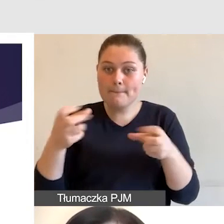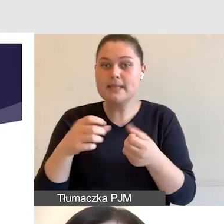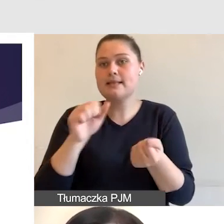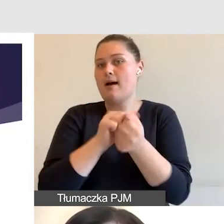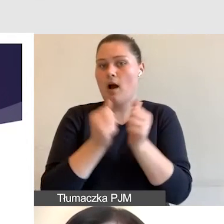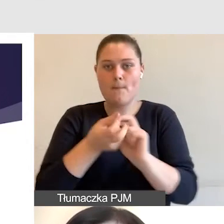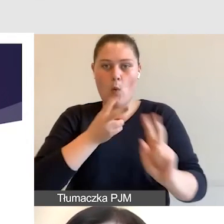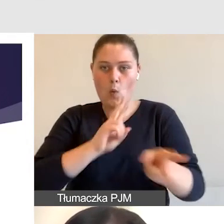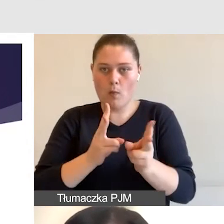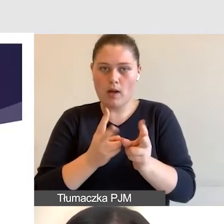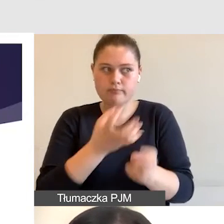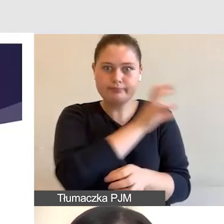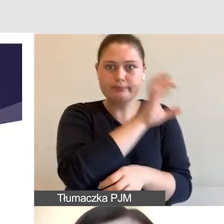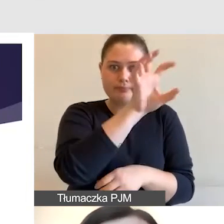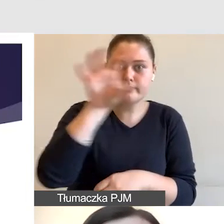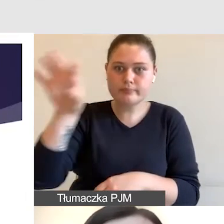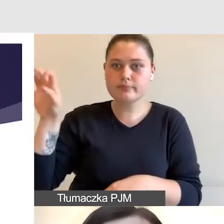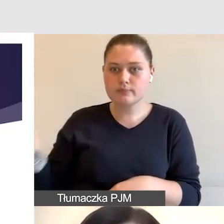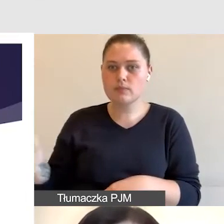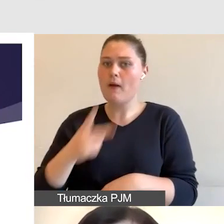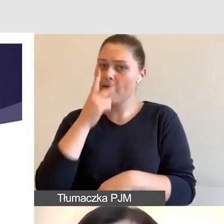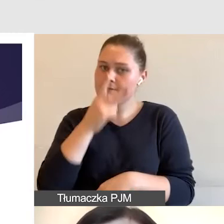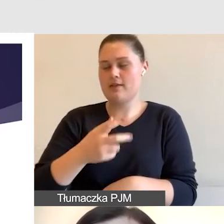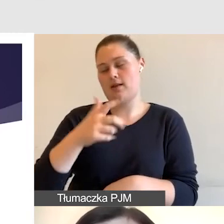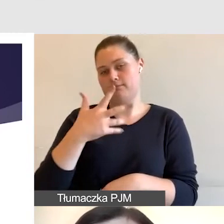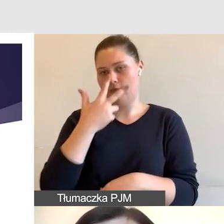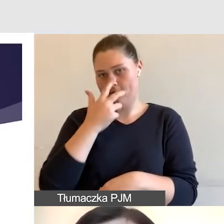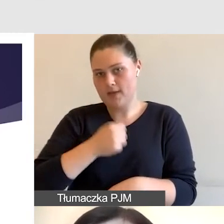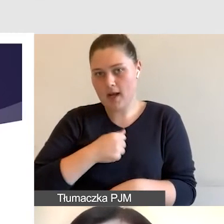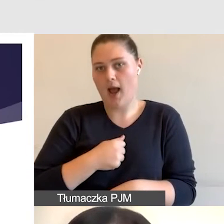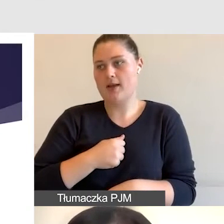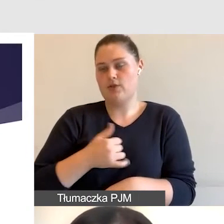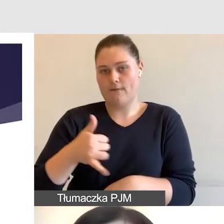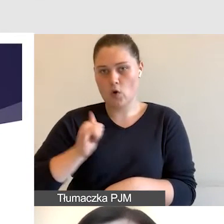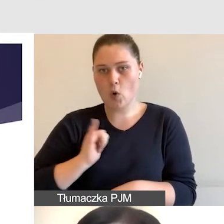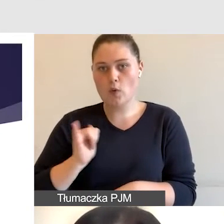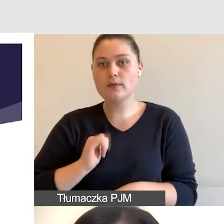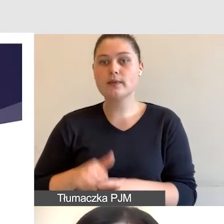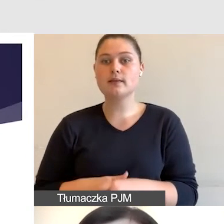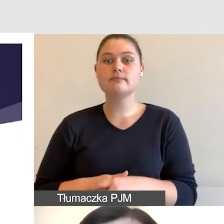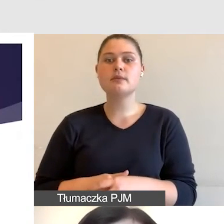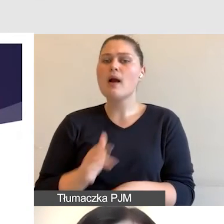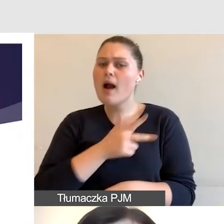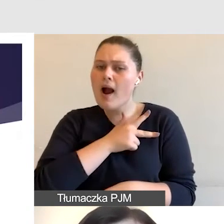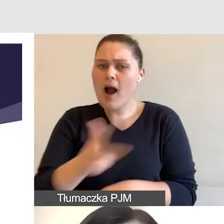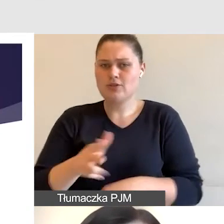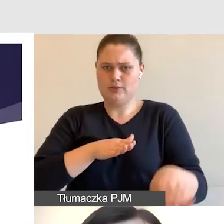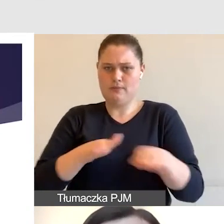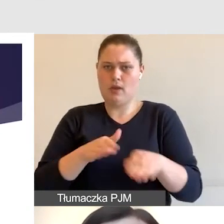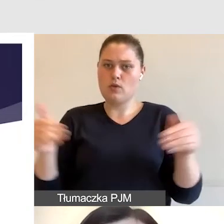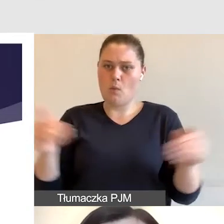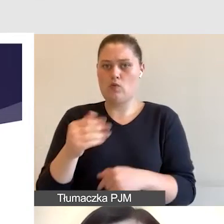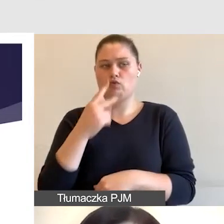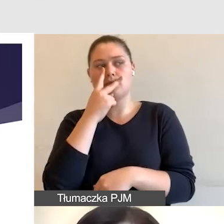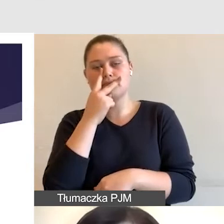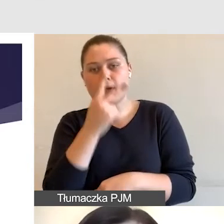wyświetlany jest na ekranie. Zawsze dbamy o to, by z każdego miejsca każdy miał dostęp zarówno